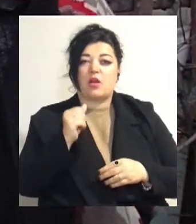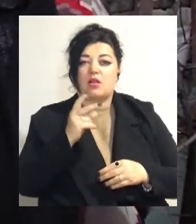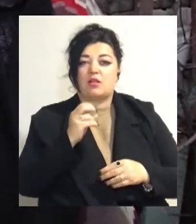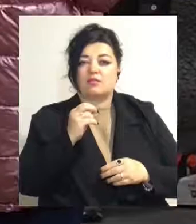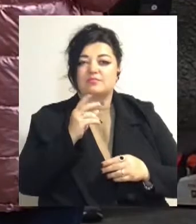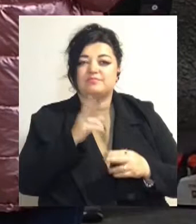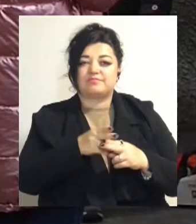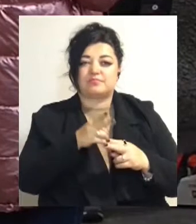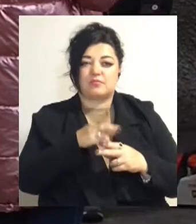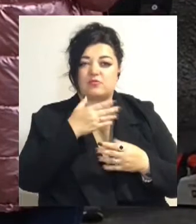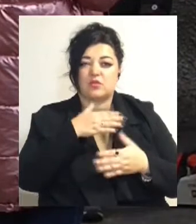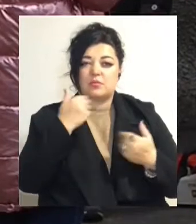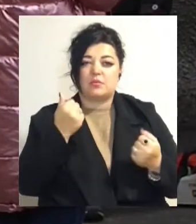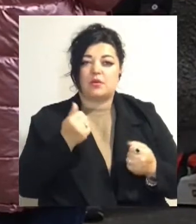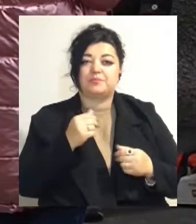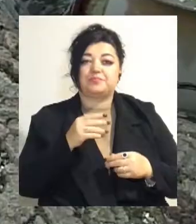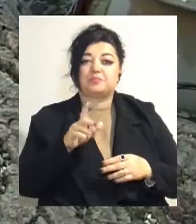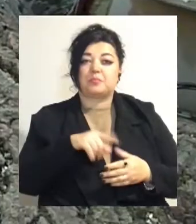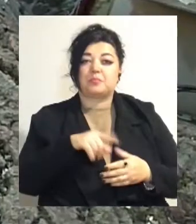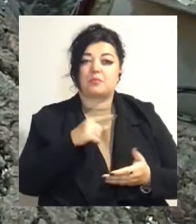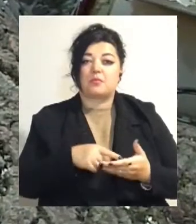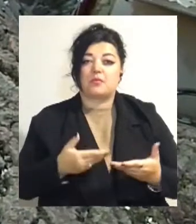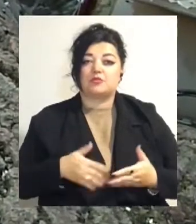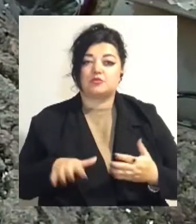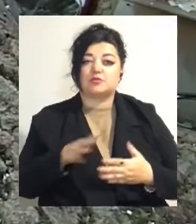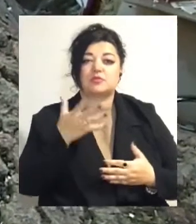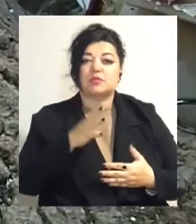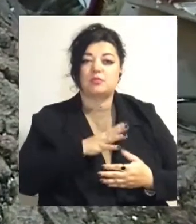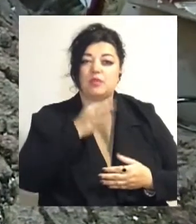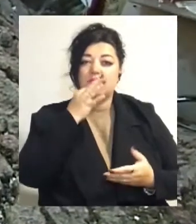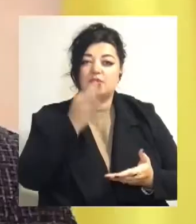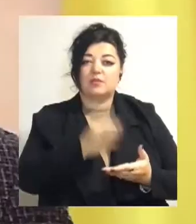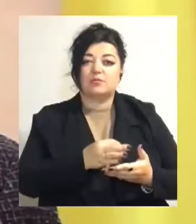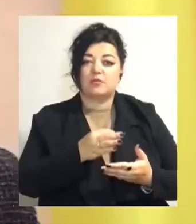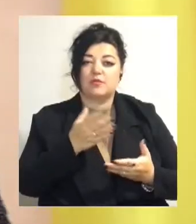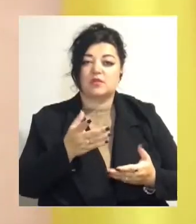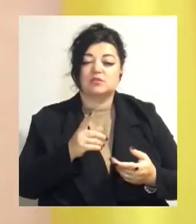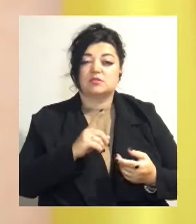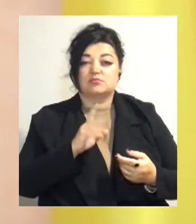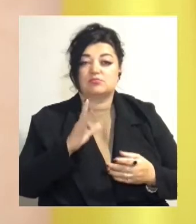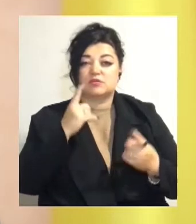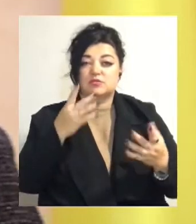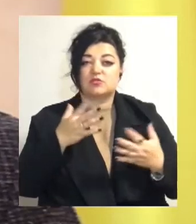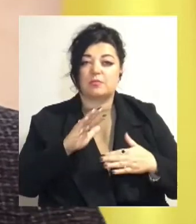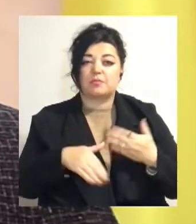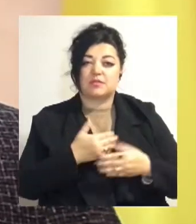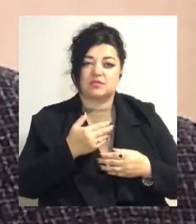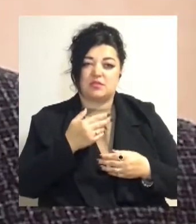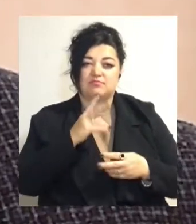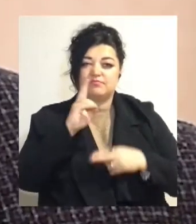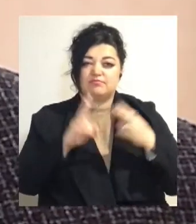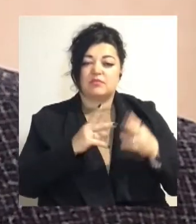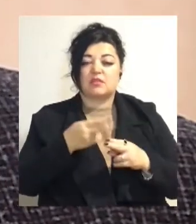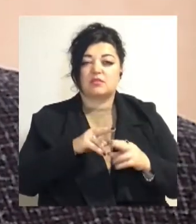місцеві мешканці до міськ Зелендресту і яка була відповідь, з'ясовуватимуть після ліквідації завалів. Про це розповів виконуючий обов'язки директора